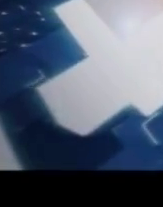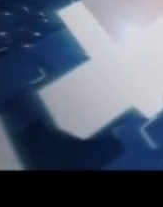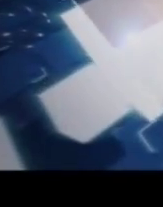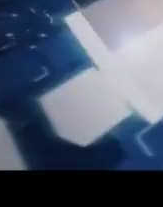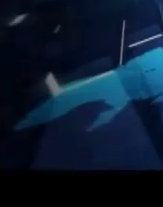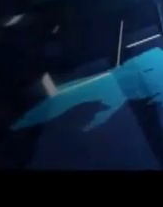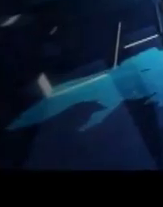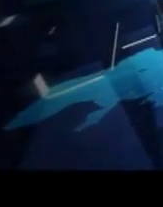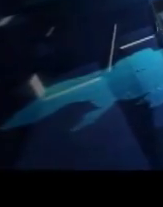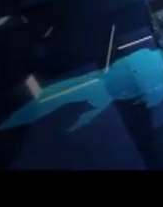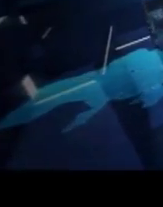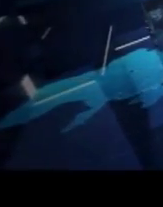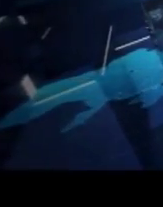Дякую